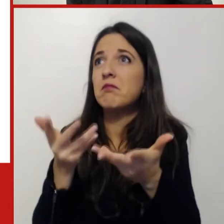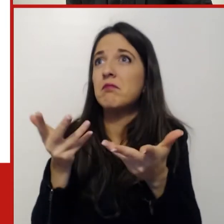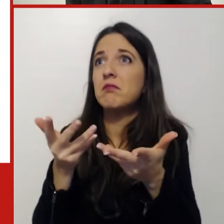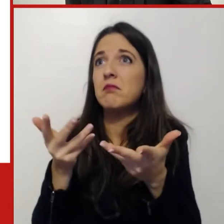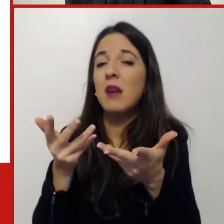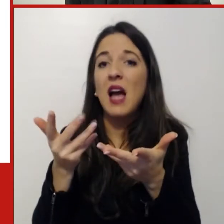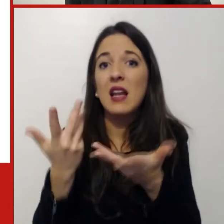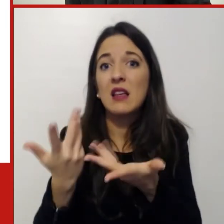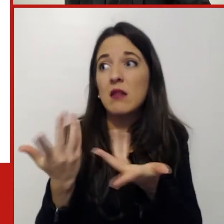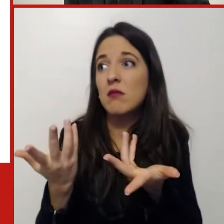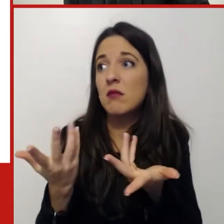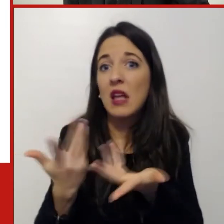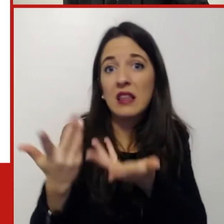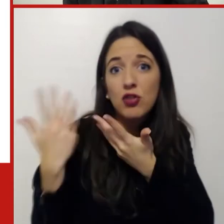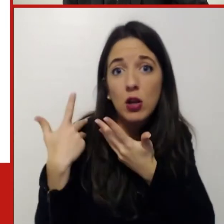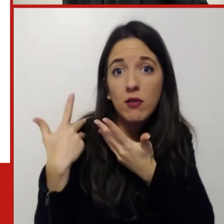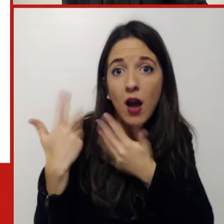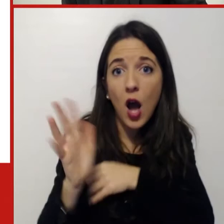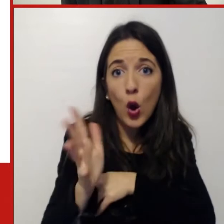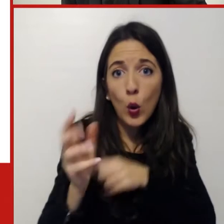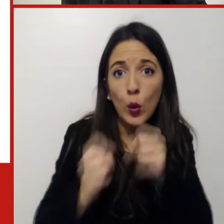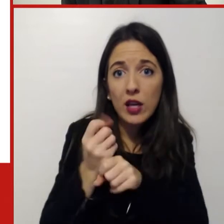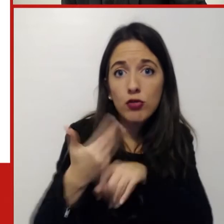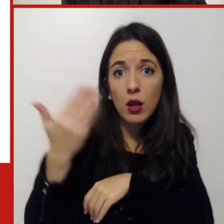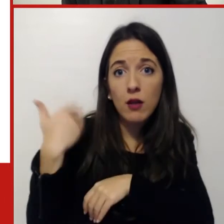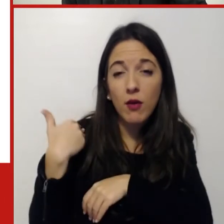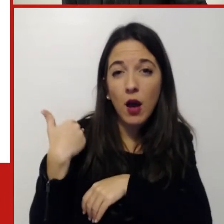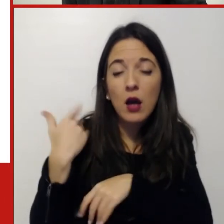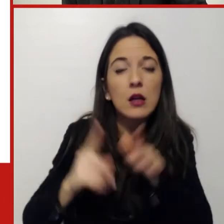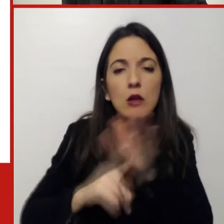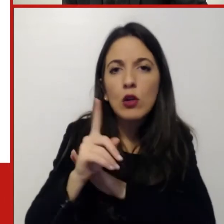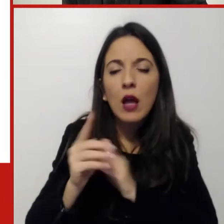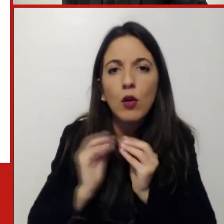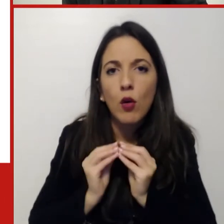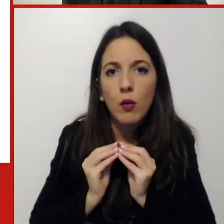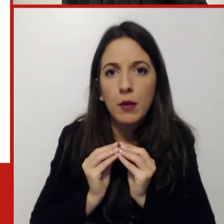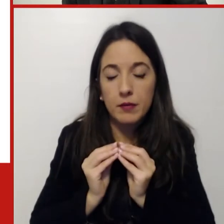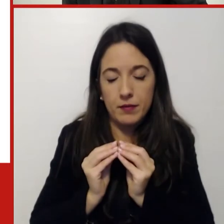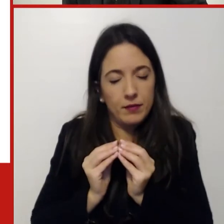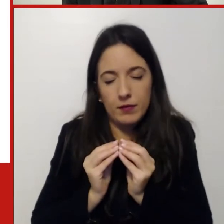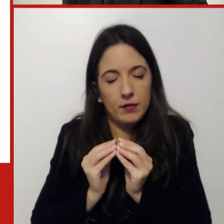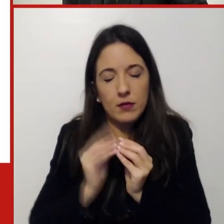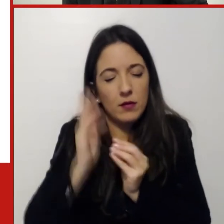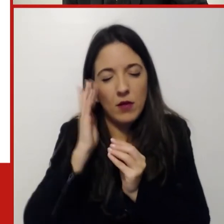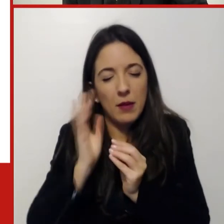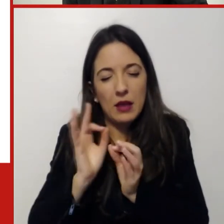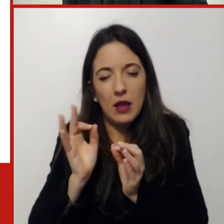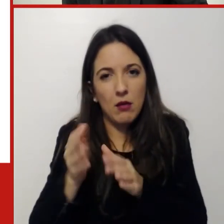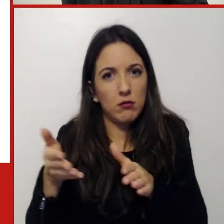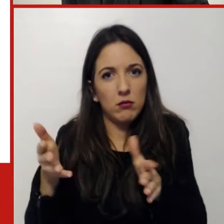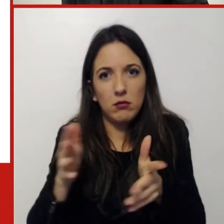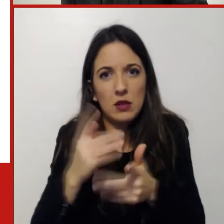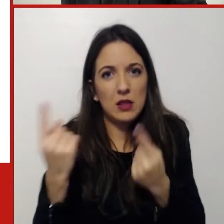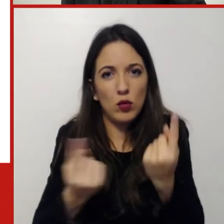10 o 15 anni fa. sarebbe stata un'ecatombe incredibile in termini economici e o sanitari.